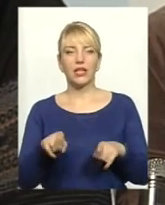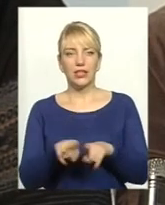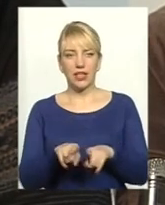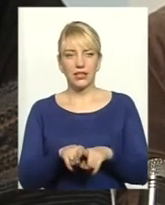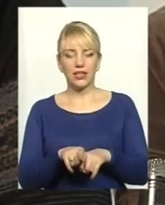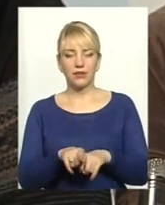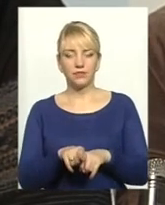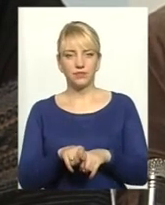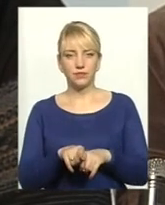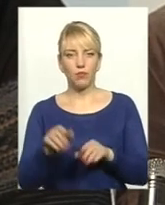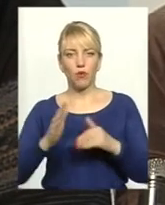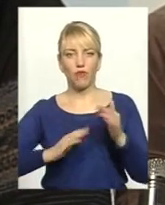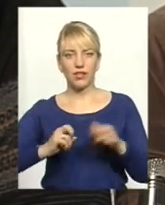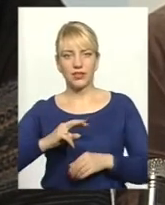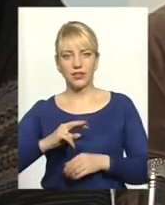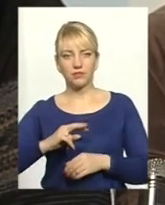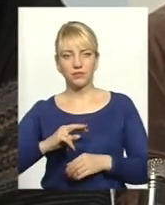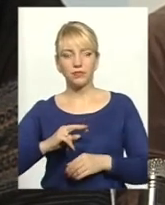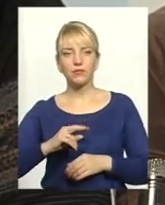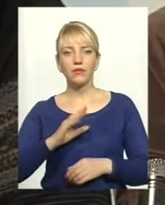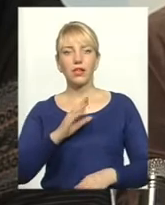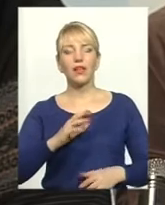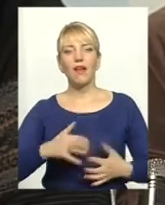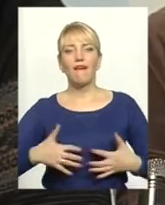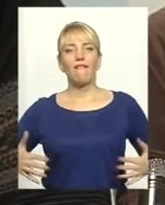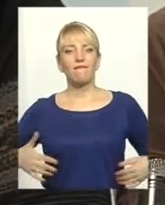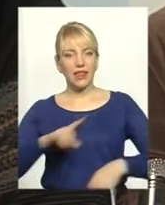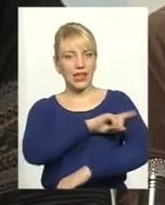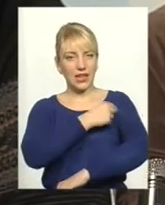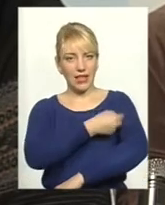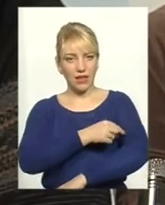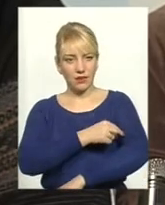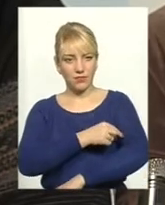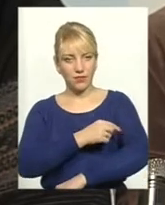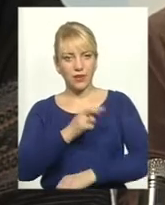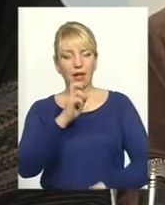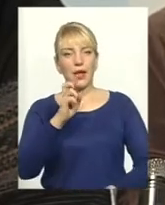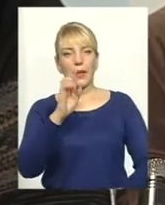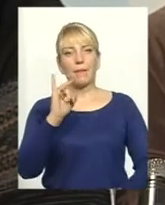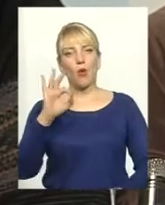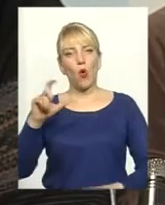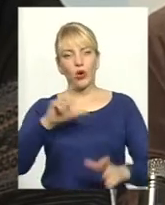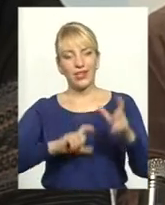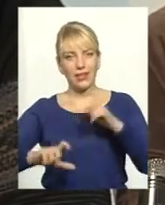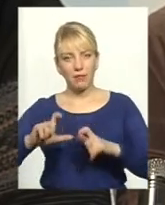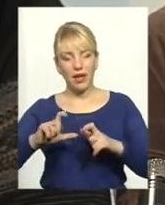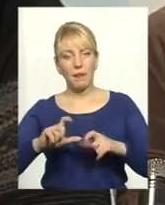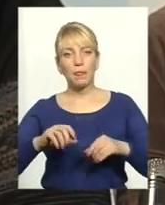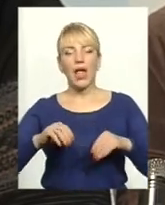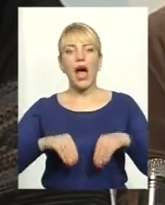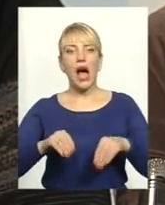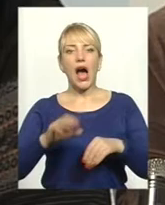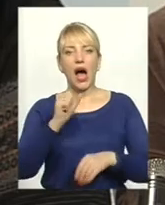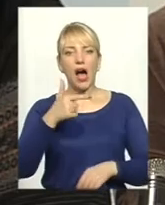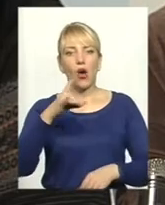скажімо, професії, як ветеринар, так само біохімія, агроном, тому що,